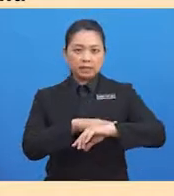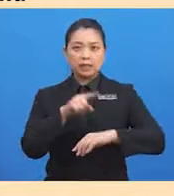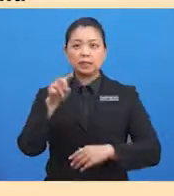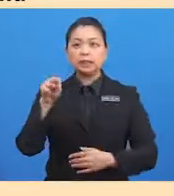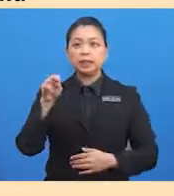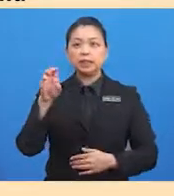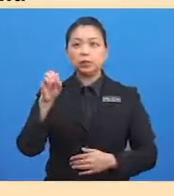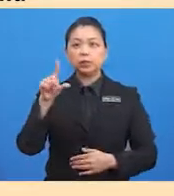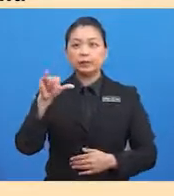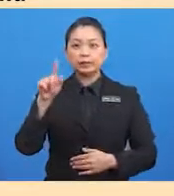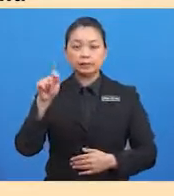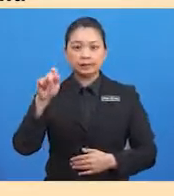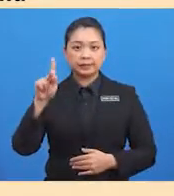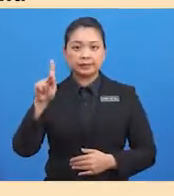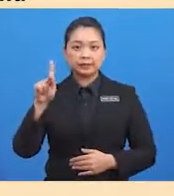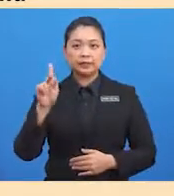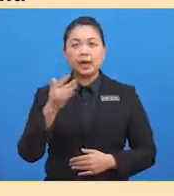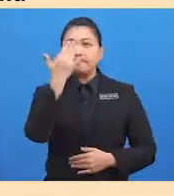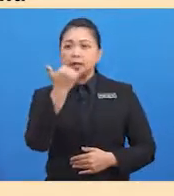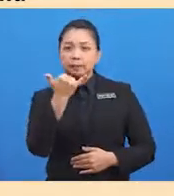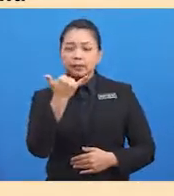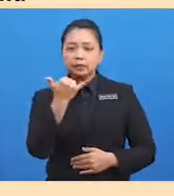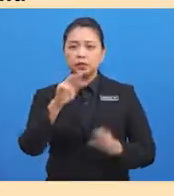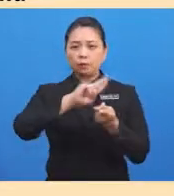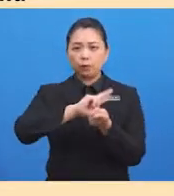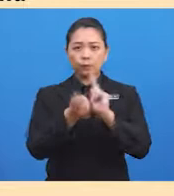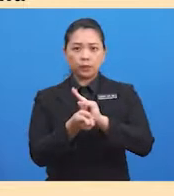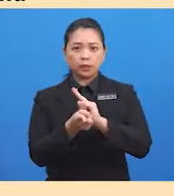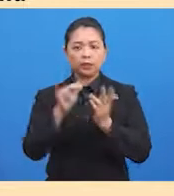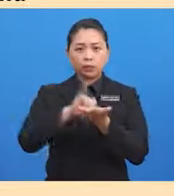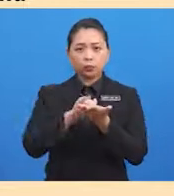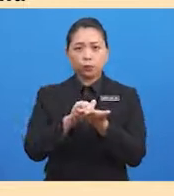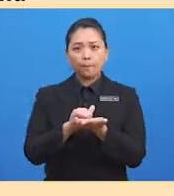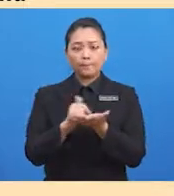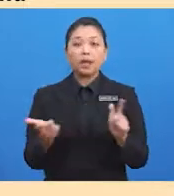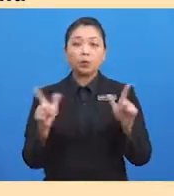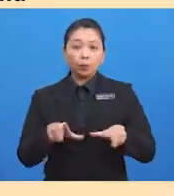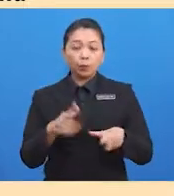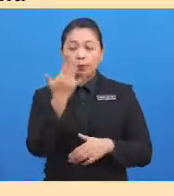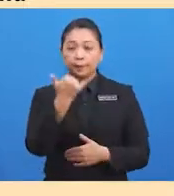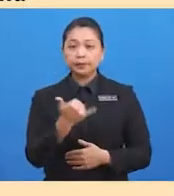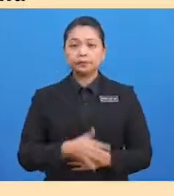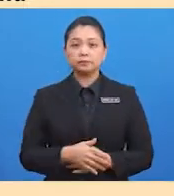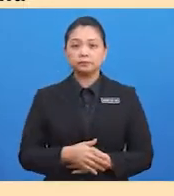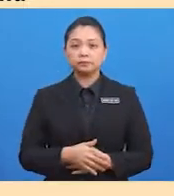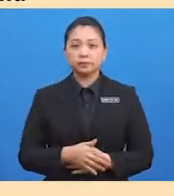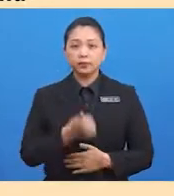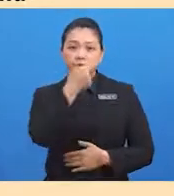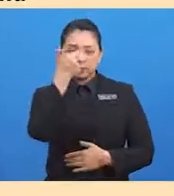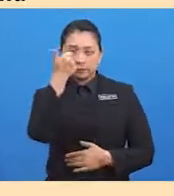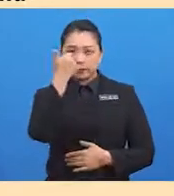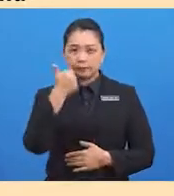mengapakah perubahan tersebut berlaku? Ya, perubahan tersebut berlaku terutamanya